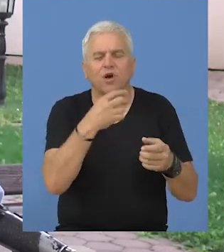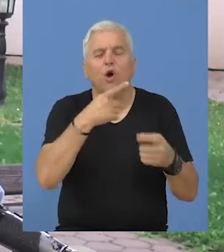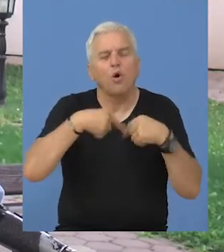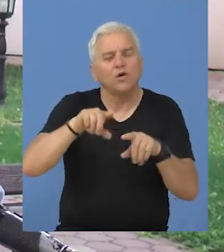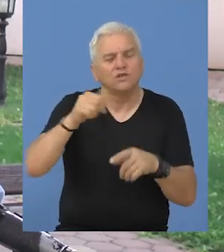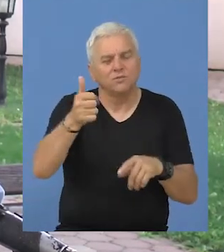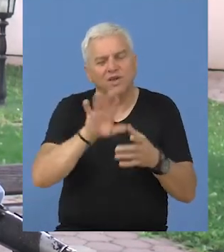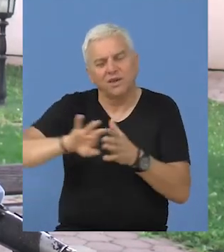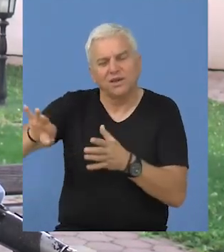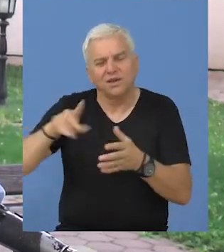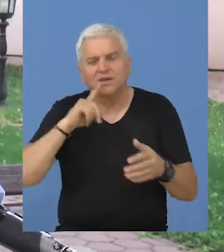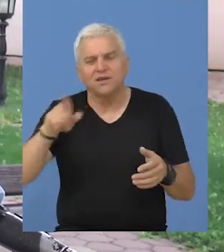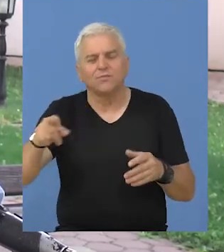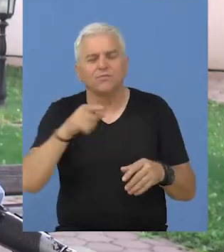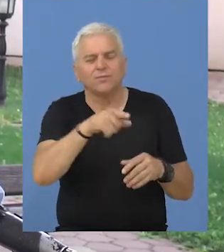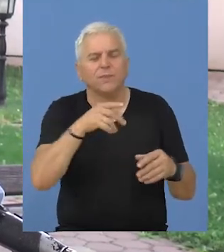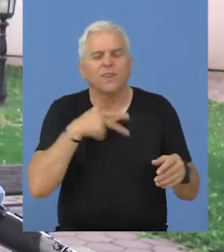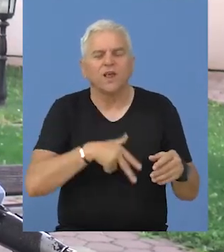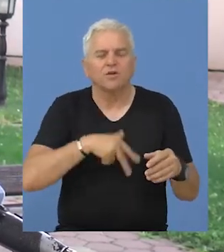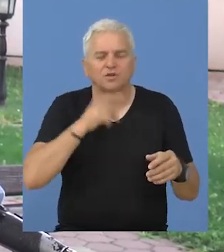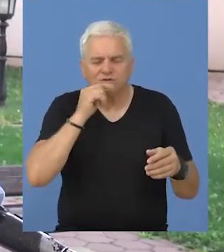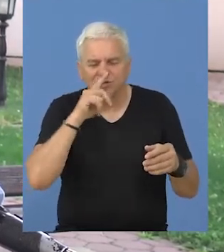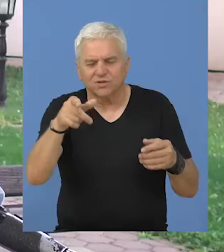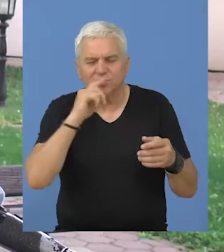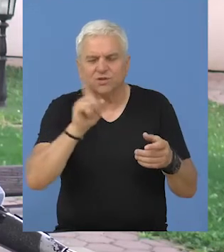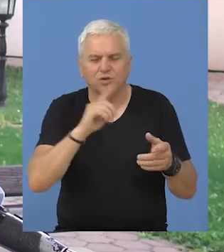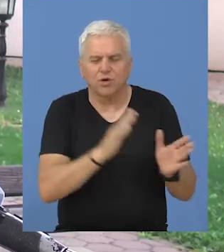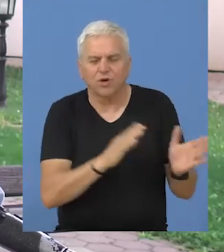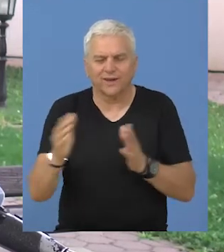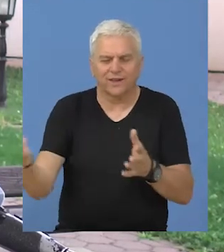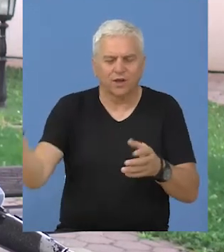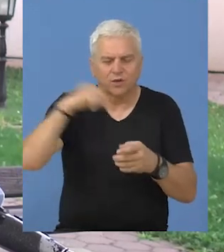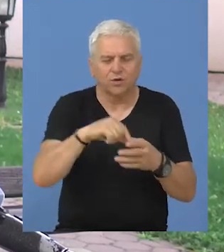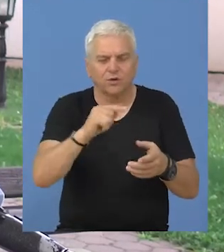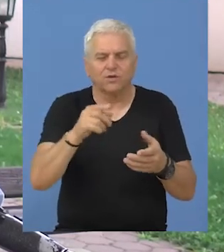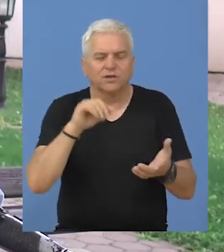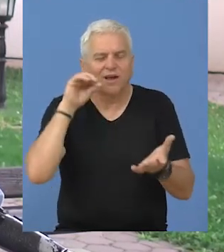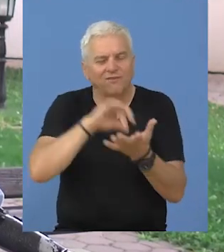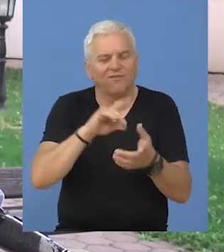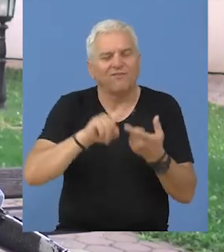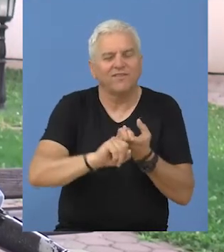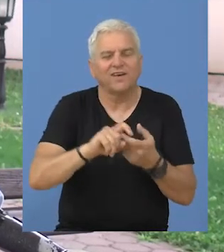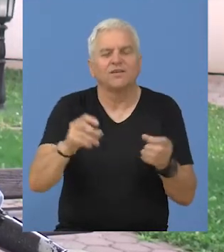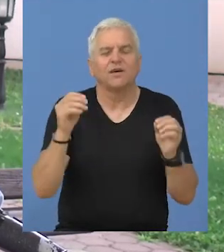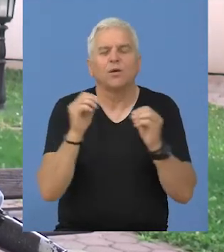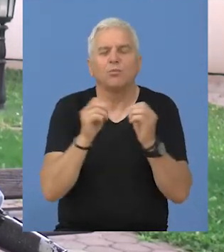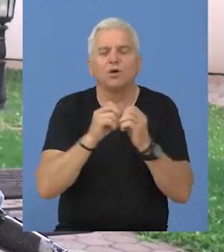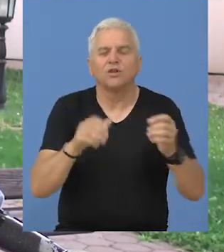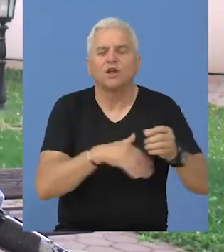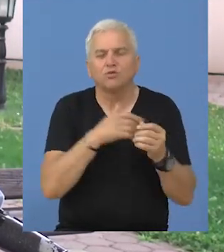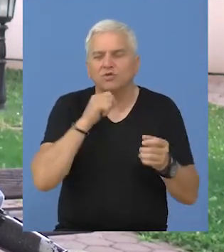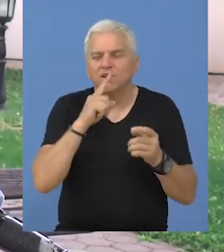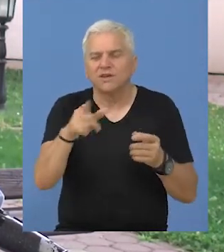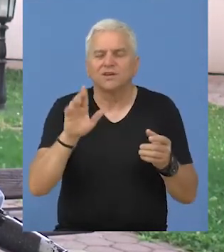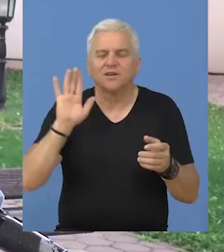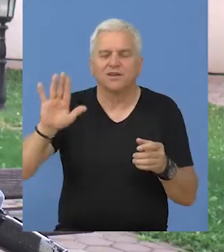tekstovi, sem jednog, to je onaj zlostrećni koji nije dospeo na red, a tiče se Bogdana